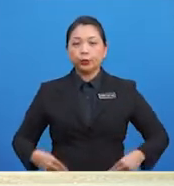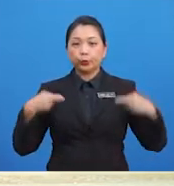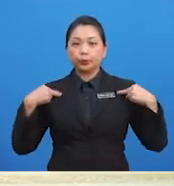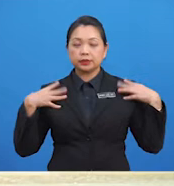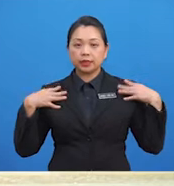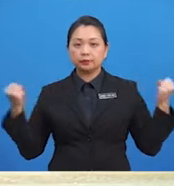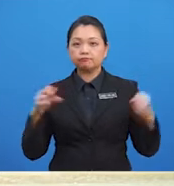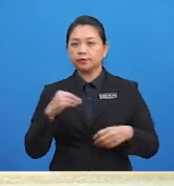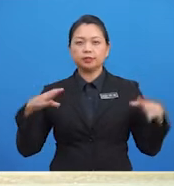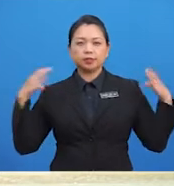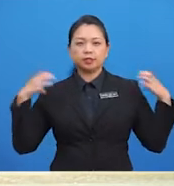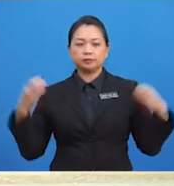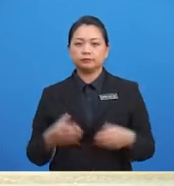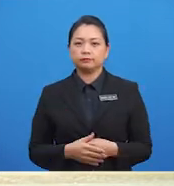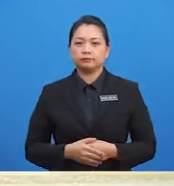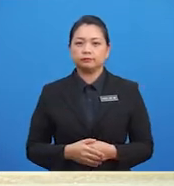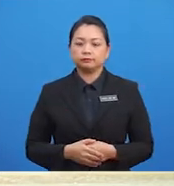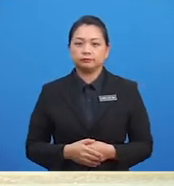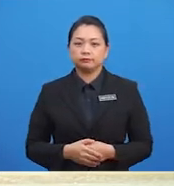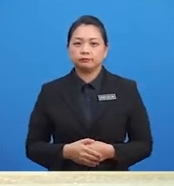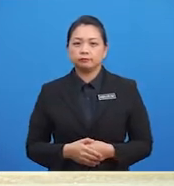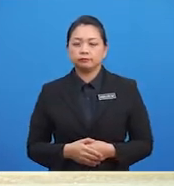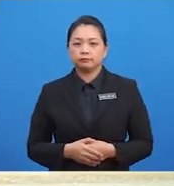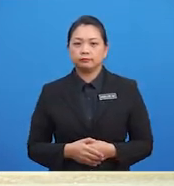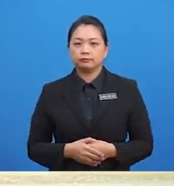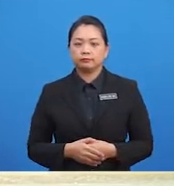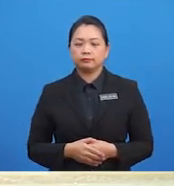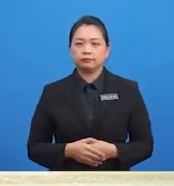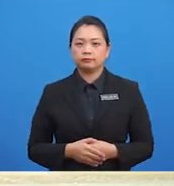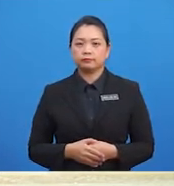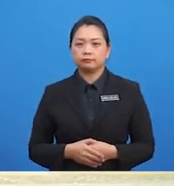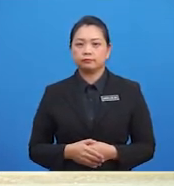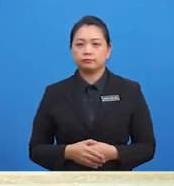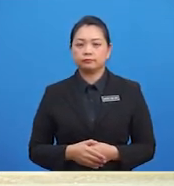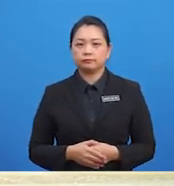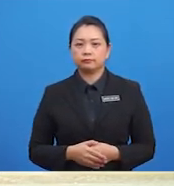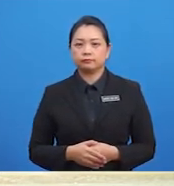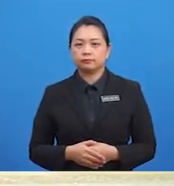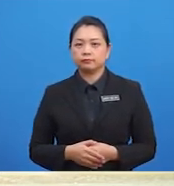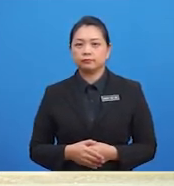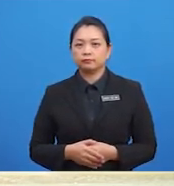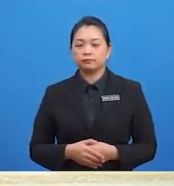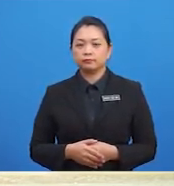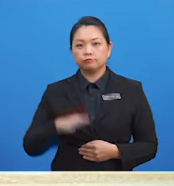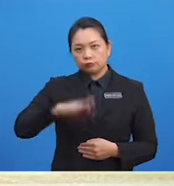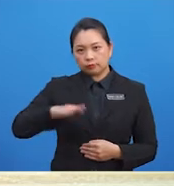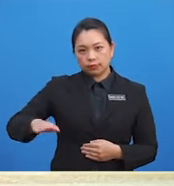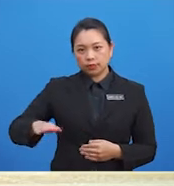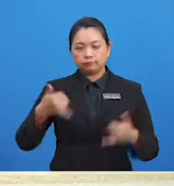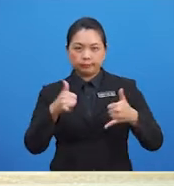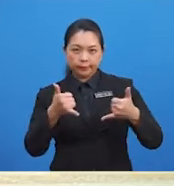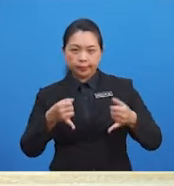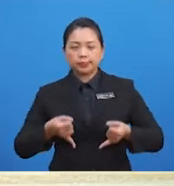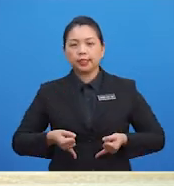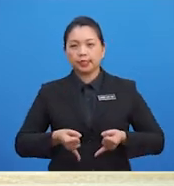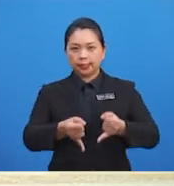sihat dan cergas Murid-murid, mari kita lihat situasi yang seterusnya Budak-budak bermain di